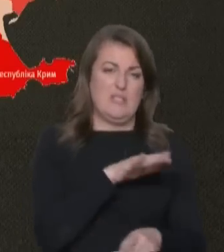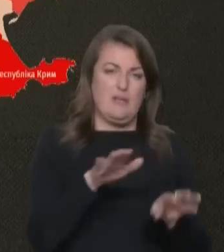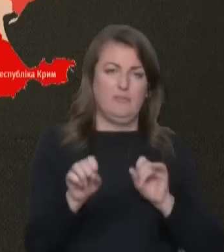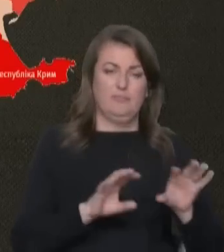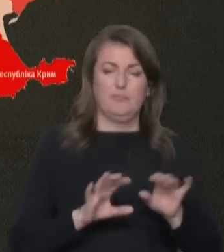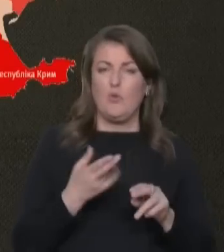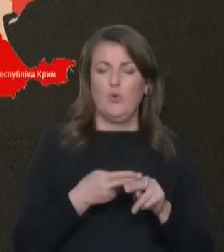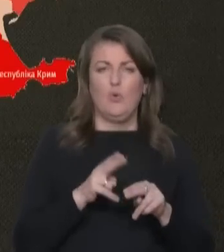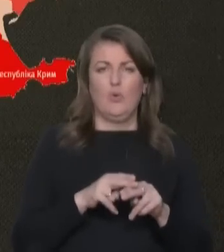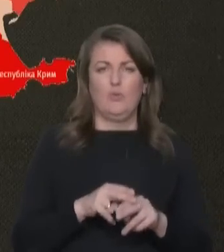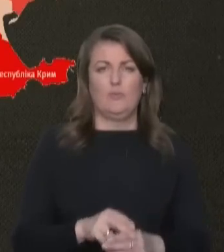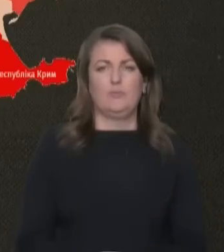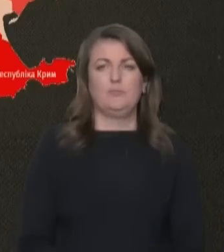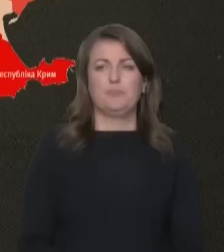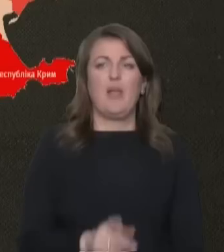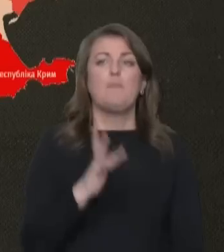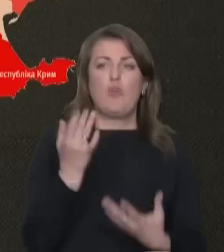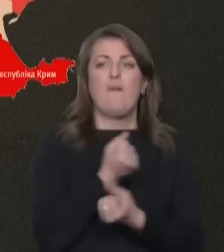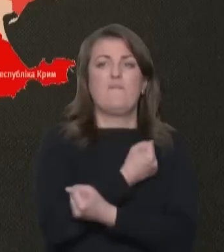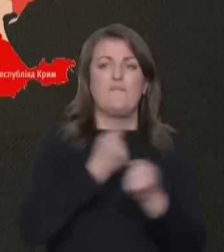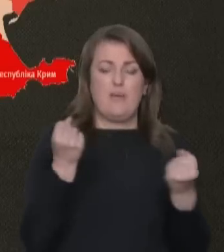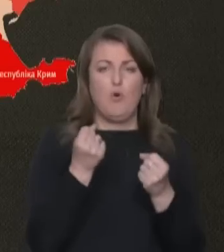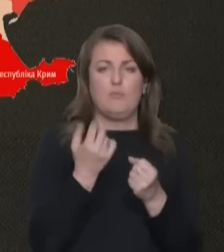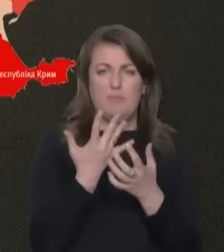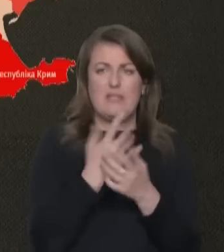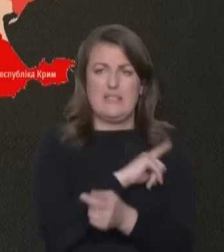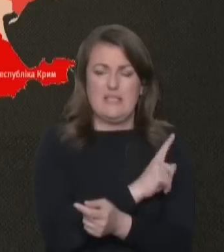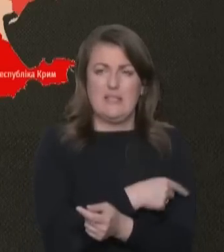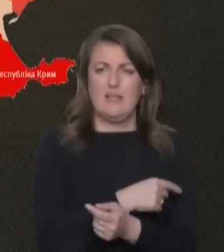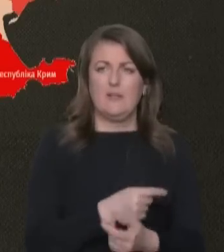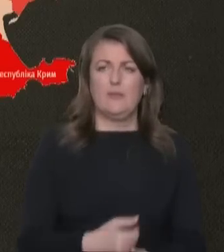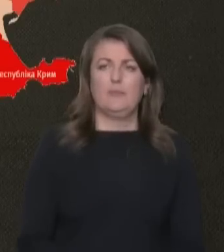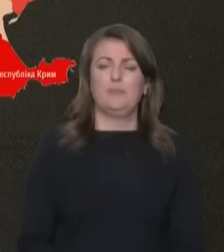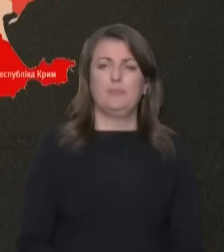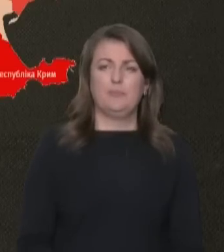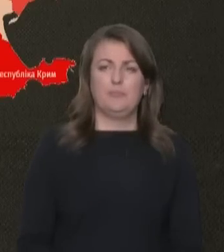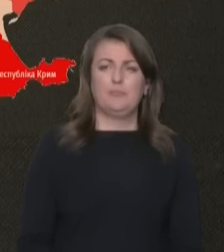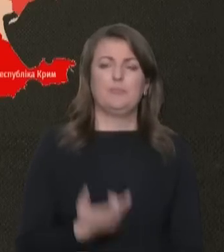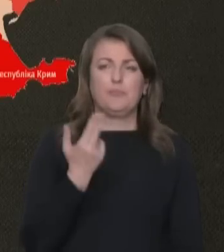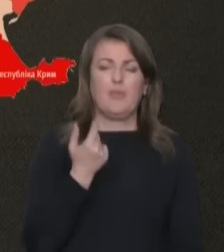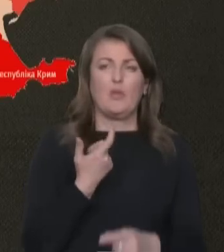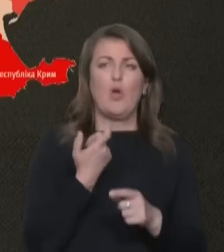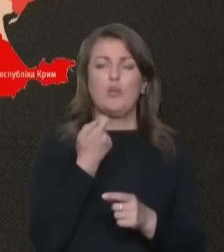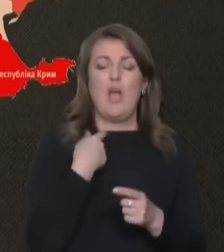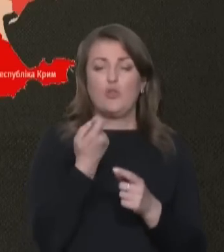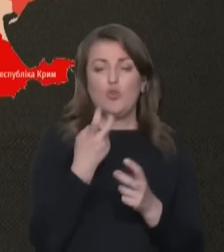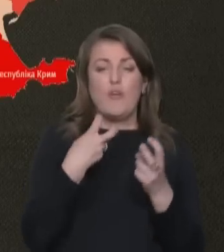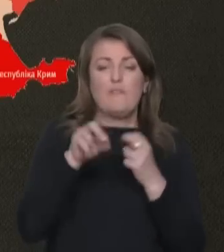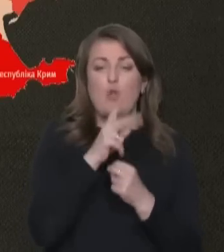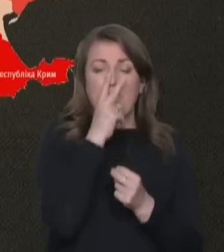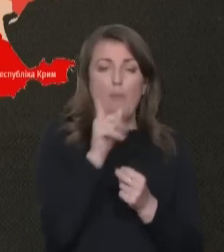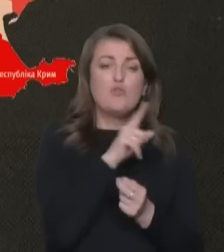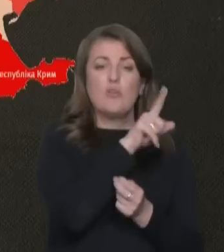сильний вибух. Тобто вибух стався на дистанцію? Я трошки вийшла, щоб